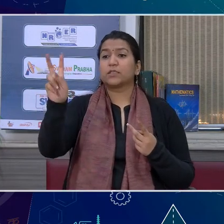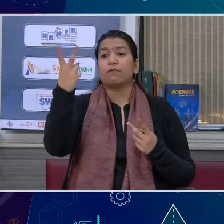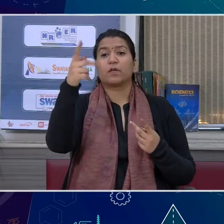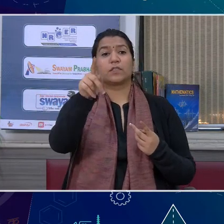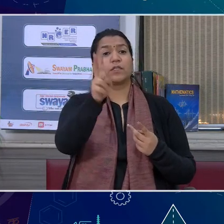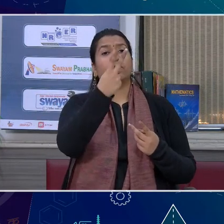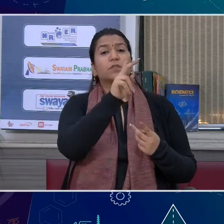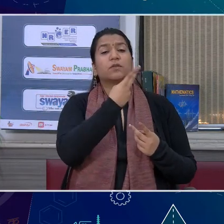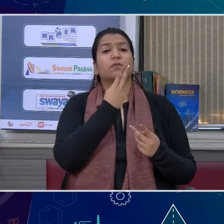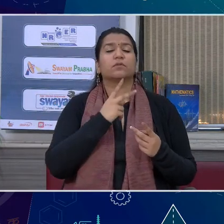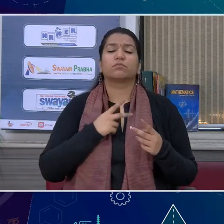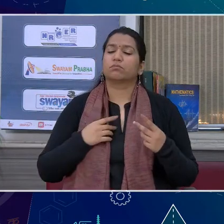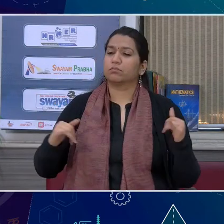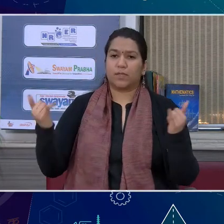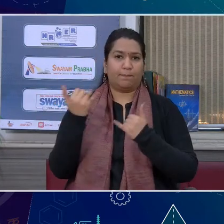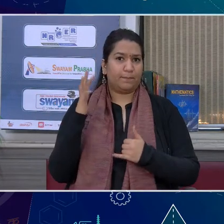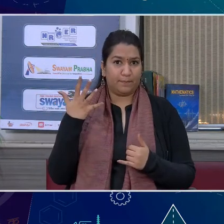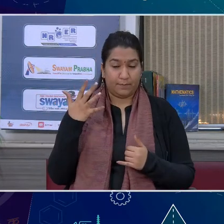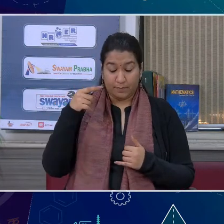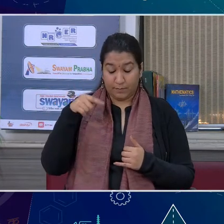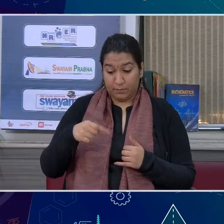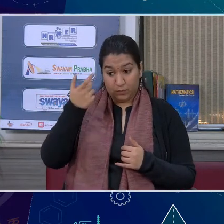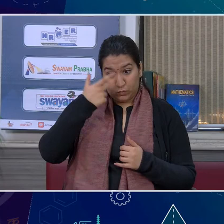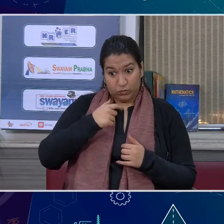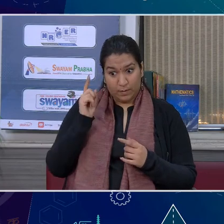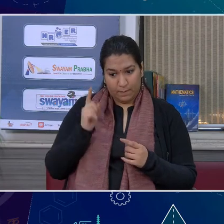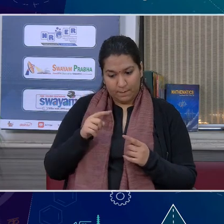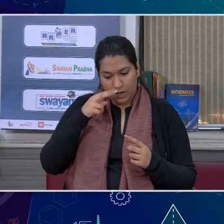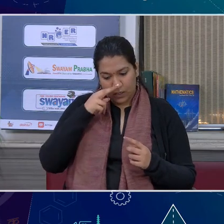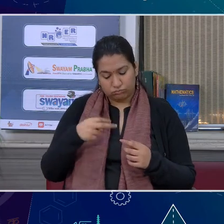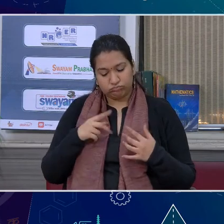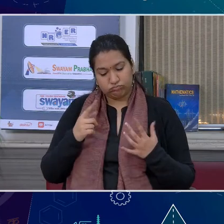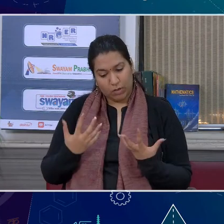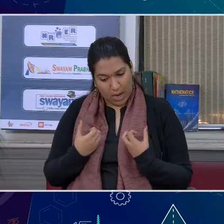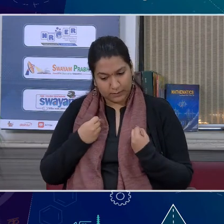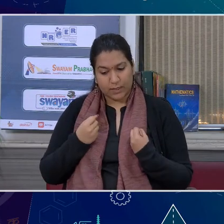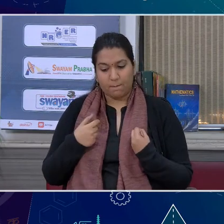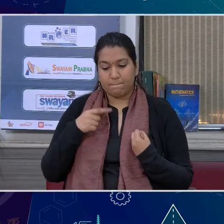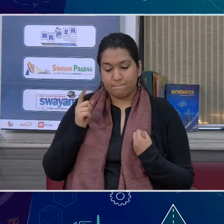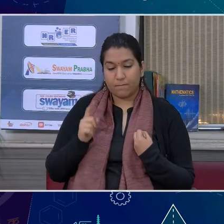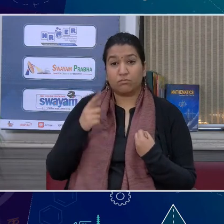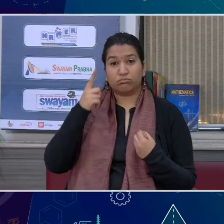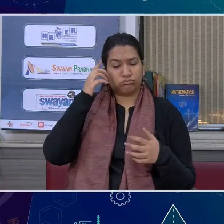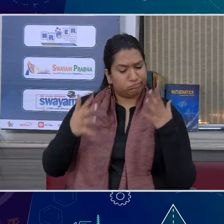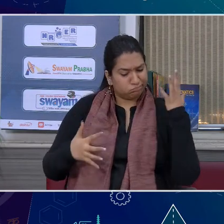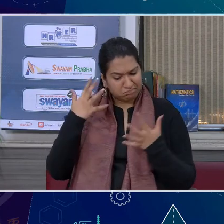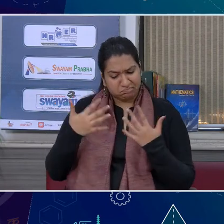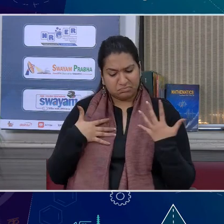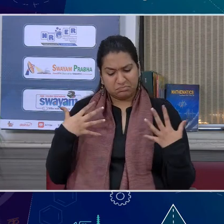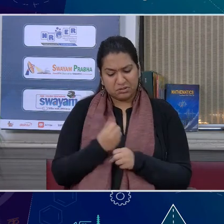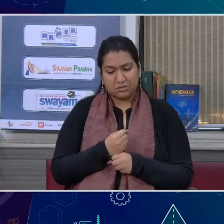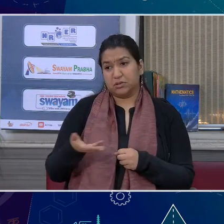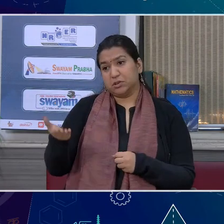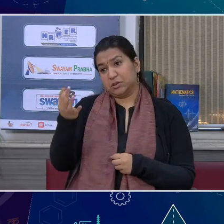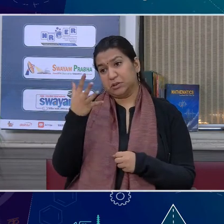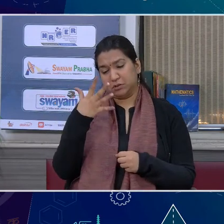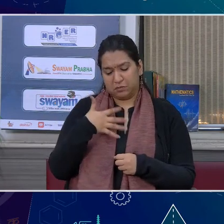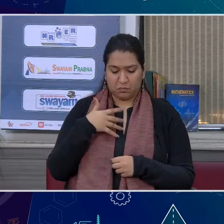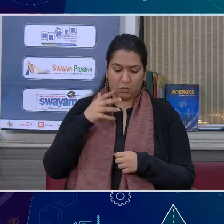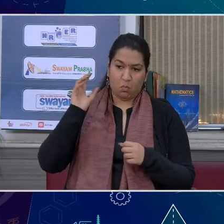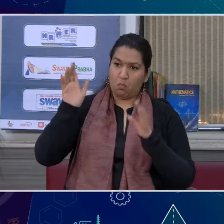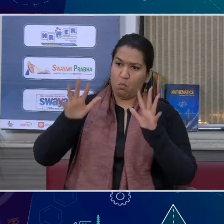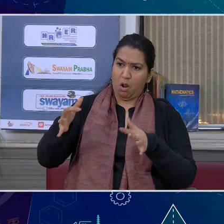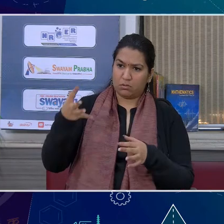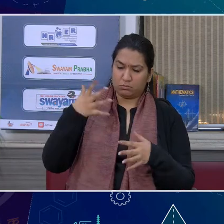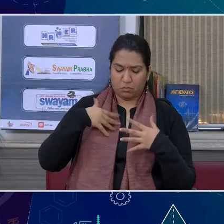कोई भी विशेष्टा है। उस विशेष्टा को भूह बच्चा खुद भी स्विकार करें। हमें कभी डिप्रेशन में नहीं होना है। कि सब बच्चे तो इतने इच्छी बॉलिंग करते